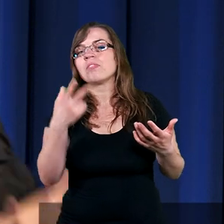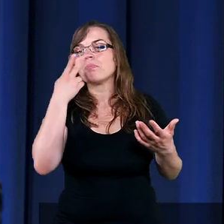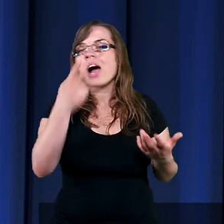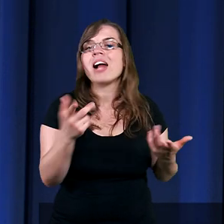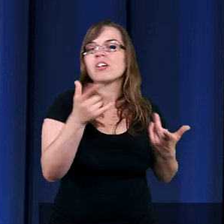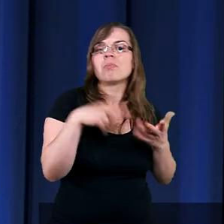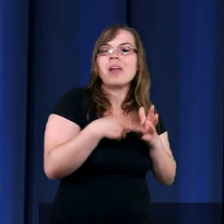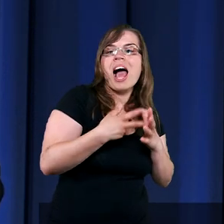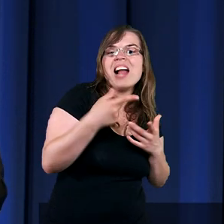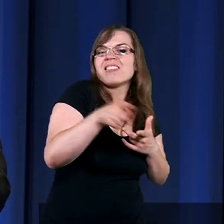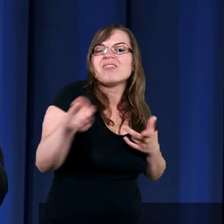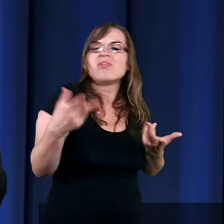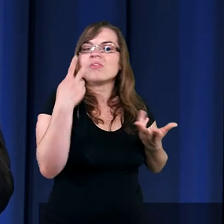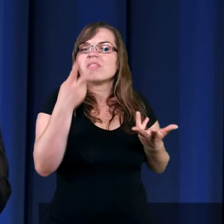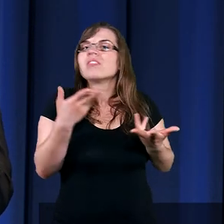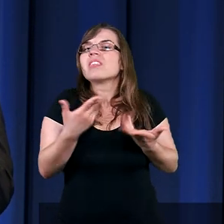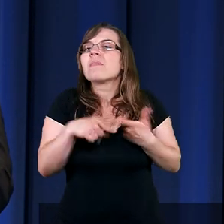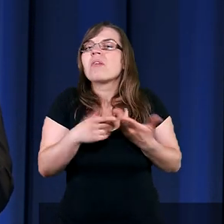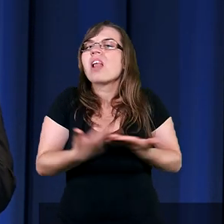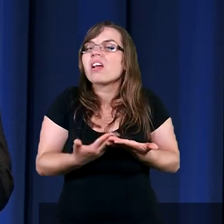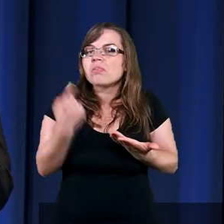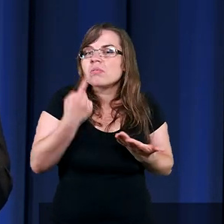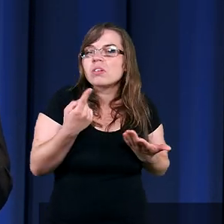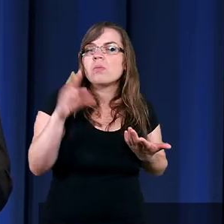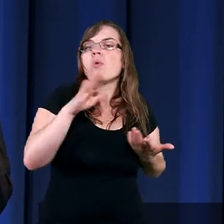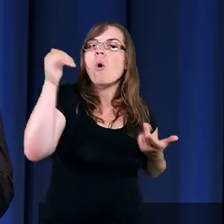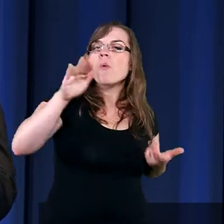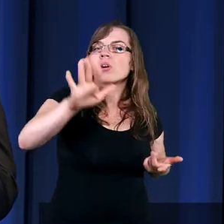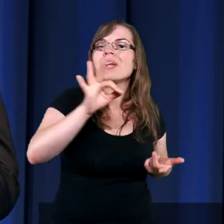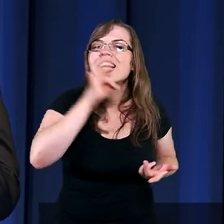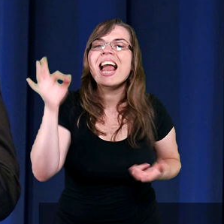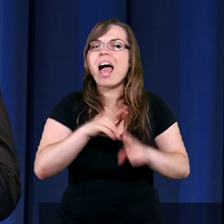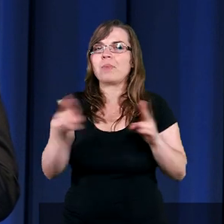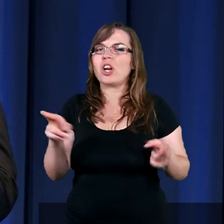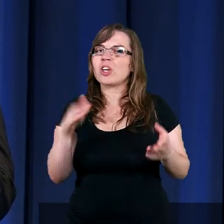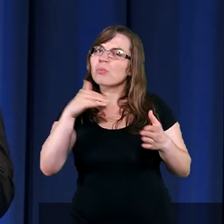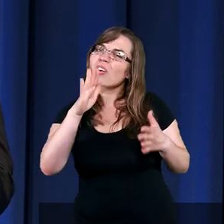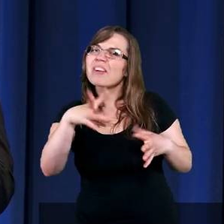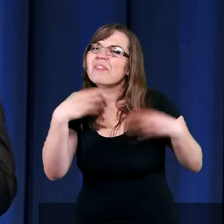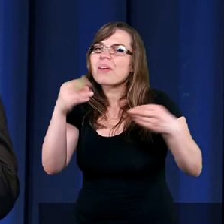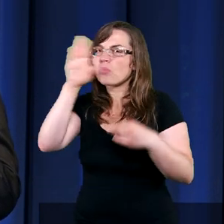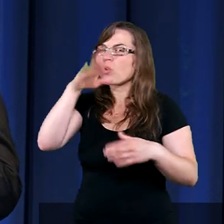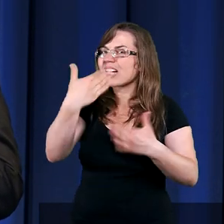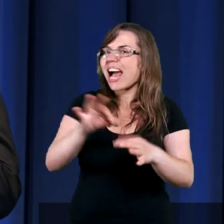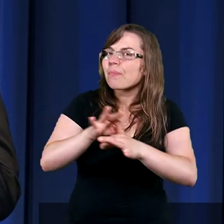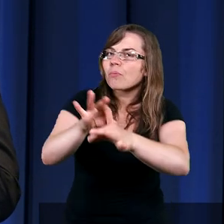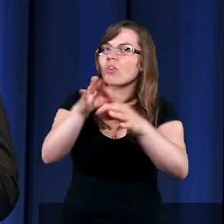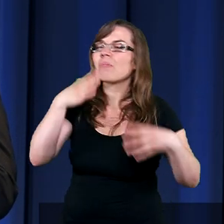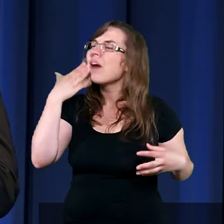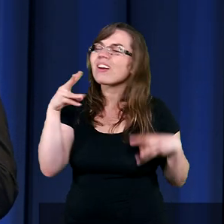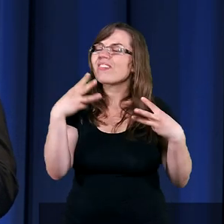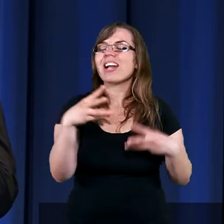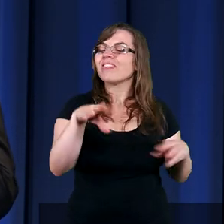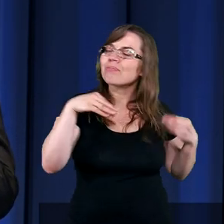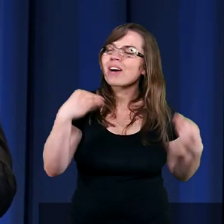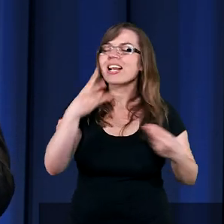nie wszystkie te plany się spełniają. Dlaczego? Może są lepsze rzeczy zaplanowane. Bardzo ważne. Bardzo ważne.